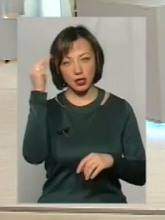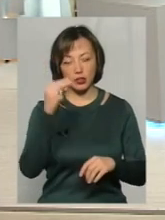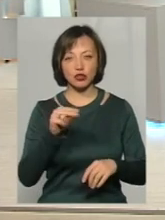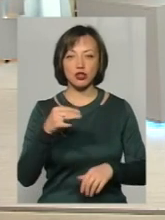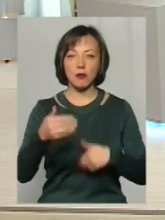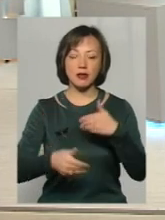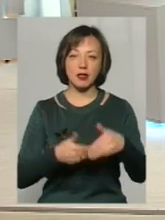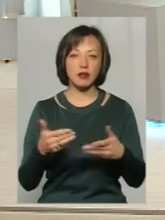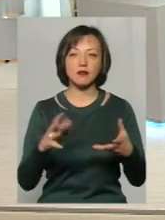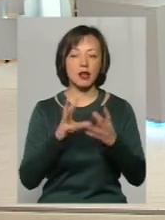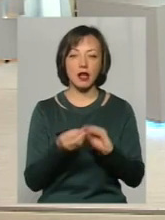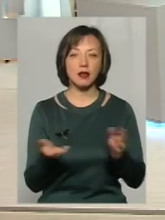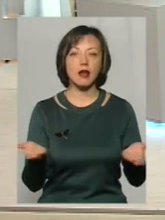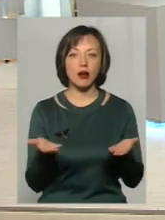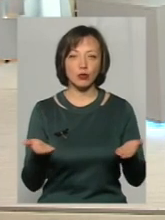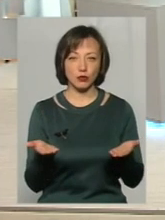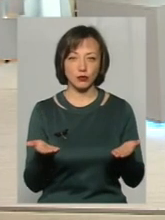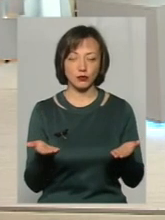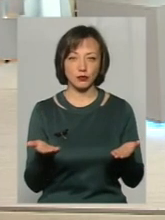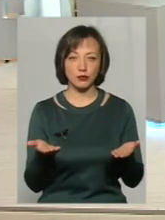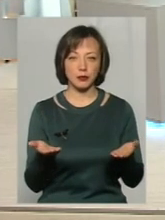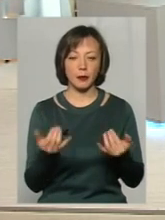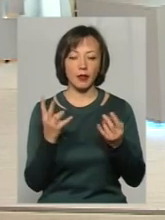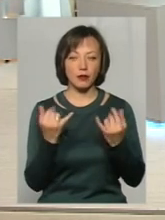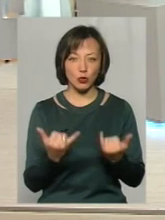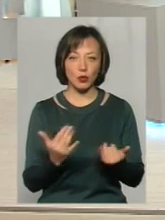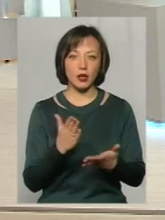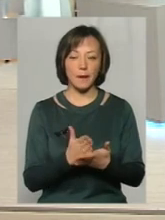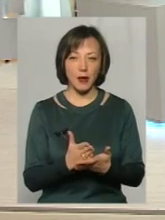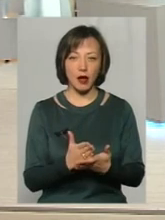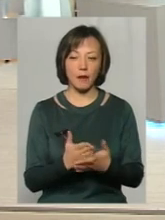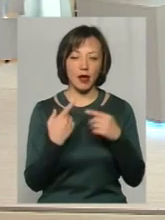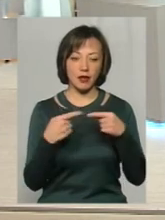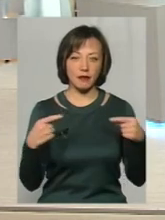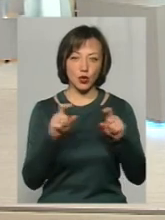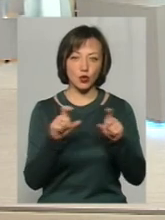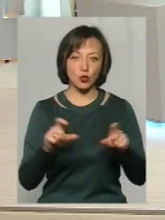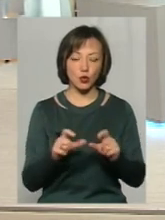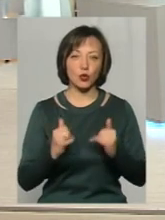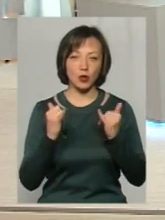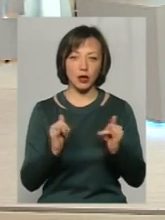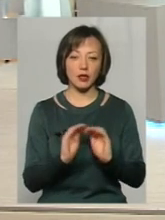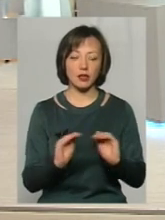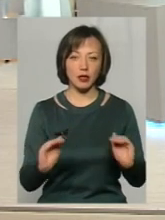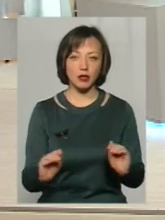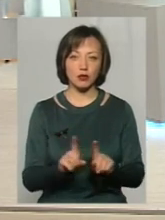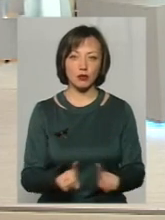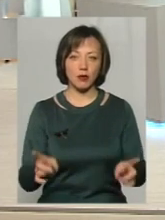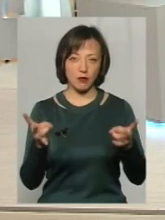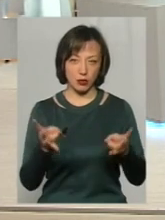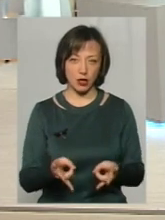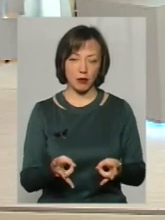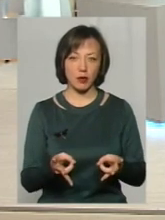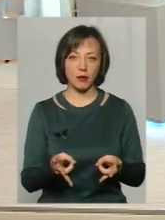басейні взагалі, яку на сьогодні ми маємо інфраструктуру для дітей з особливими